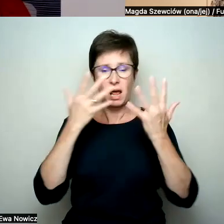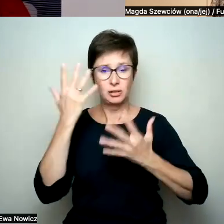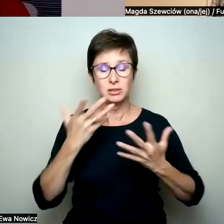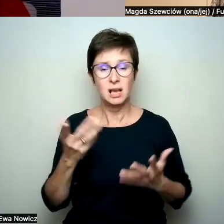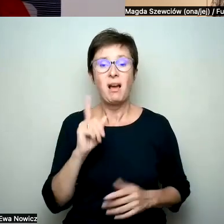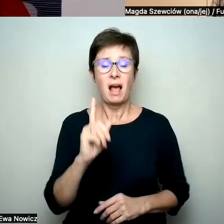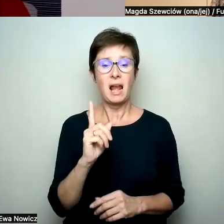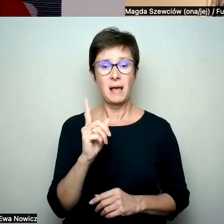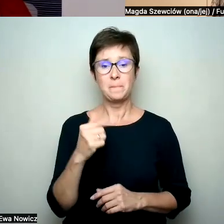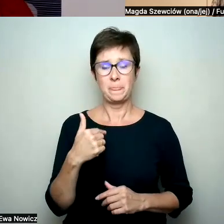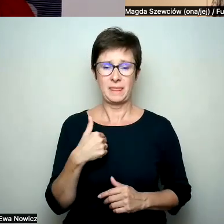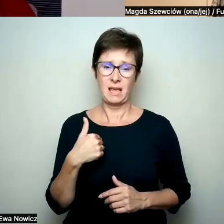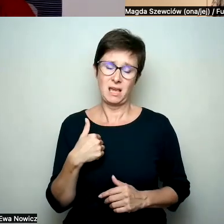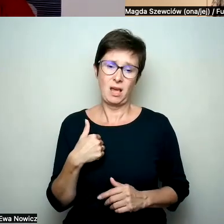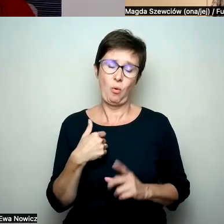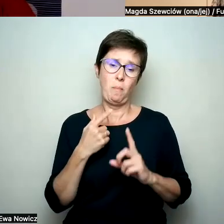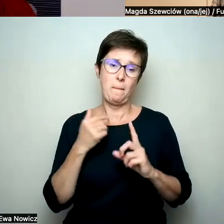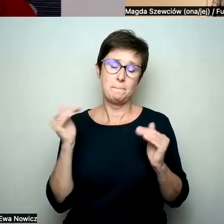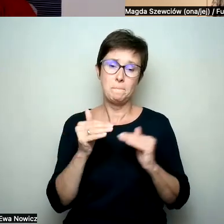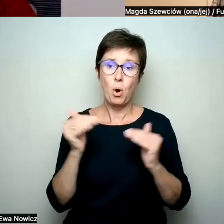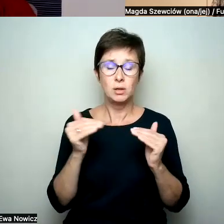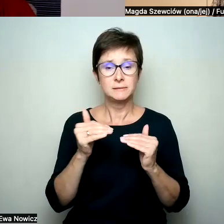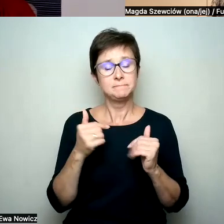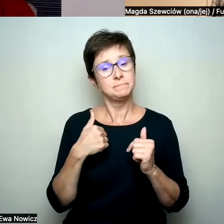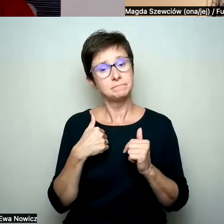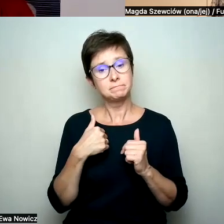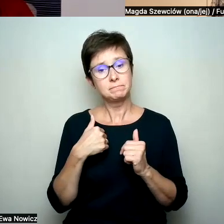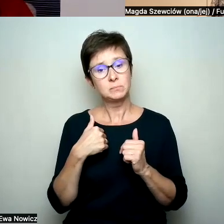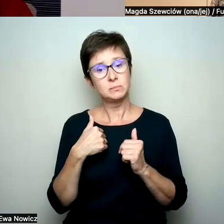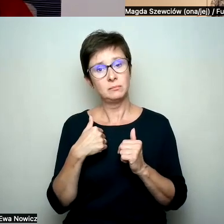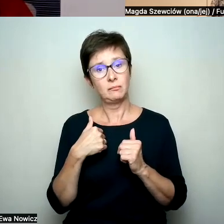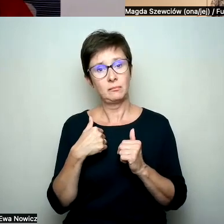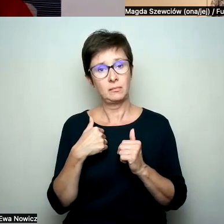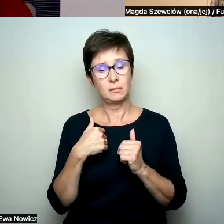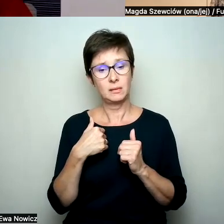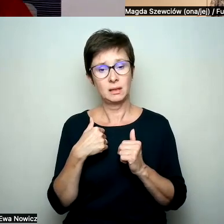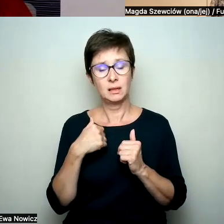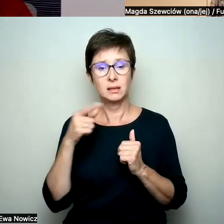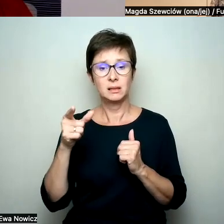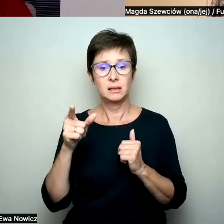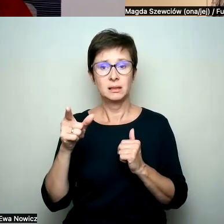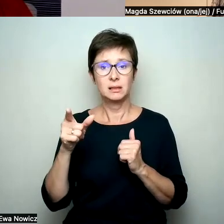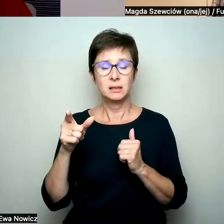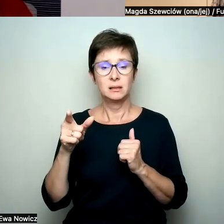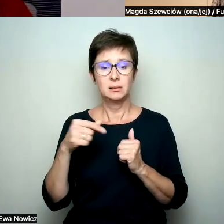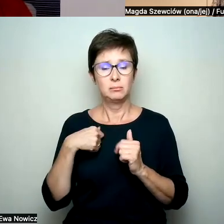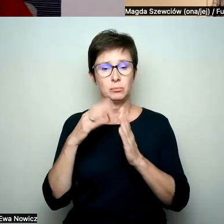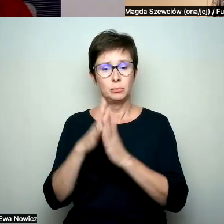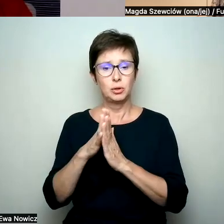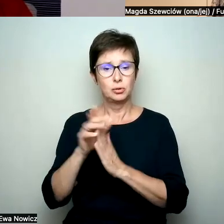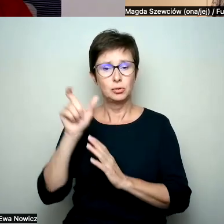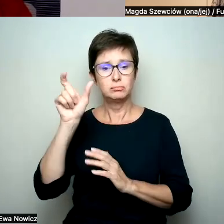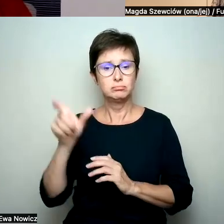Natomiast to ja bym po prostu poprosiła może tego, żebyś wrzucił na czat link do my rodzice.